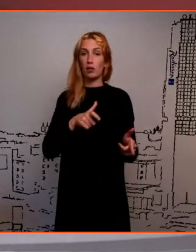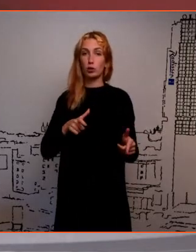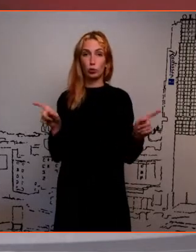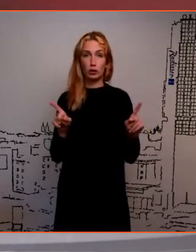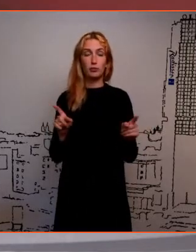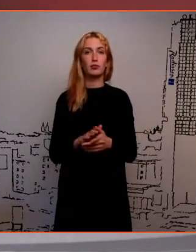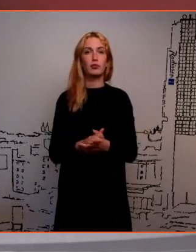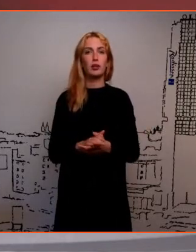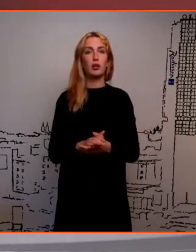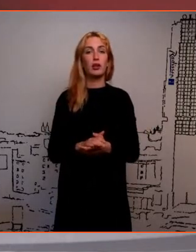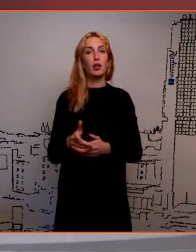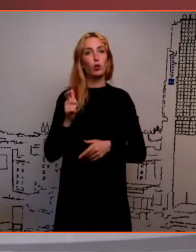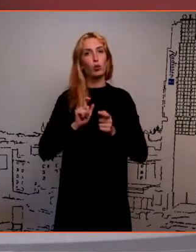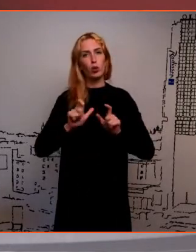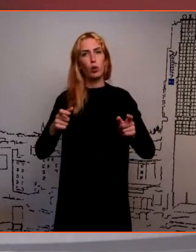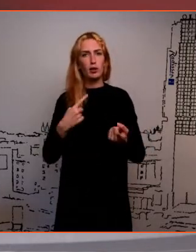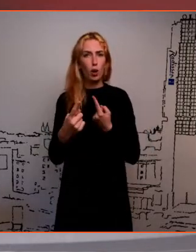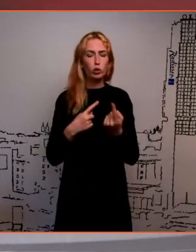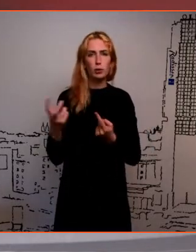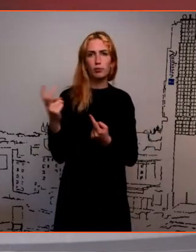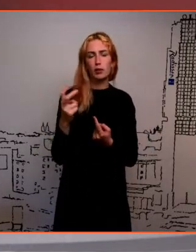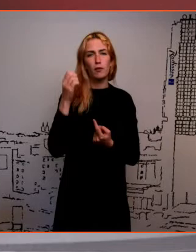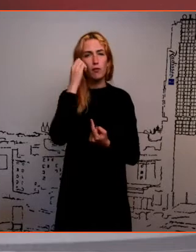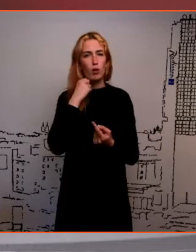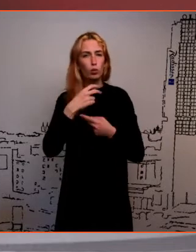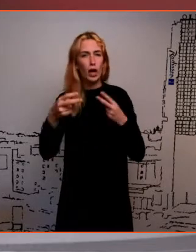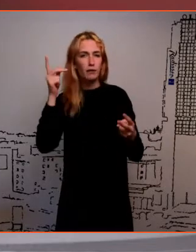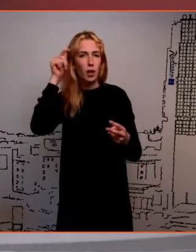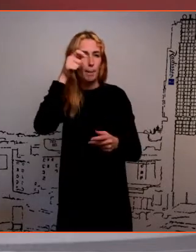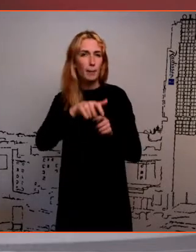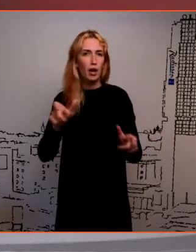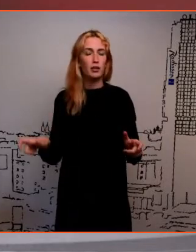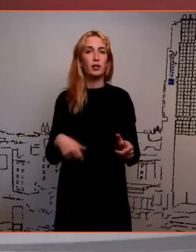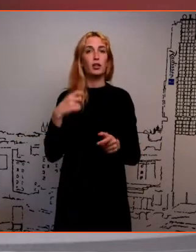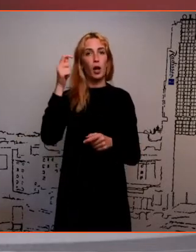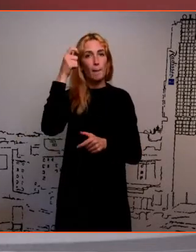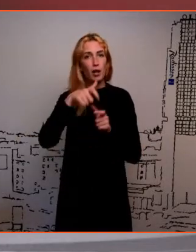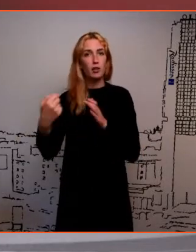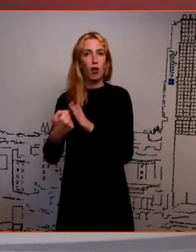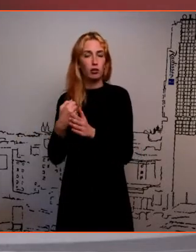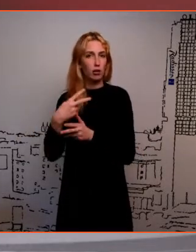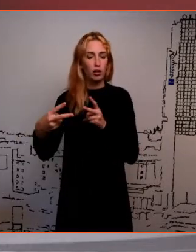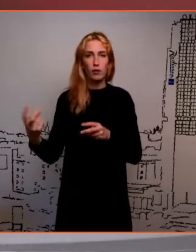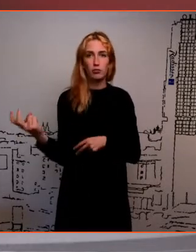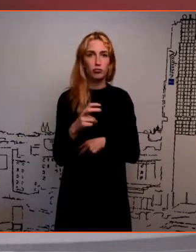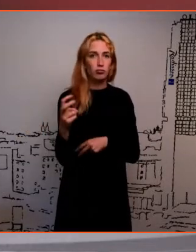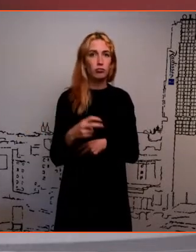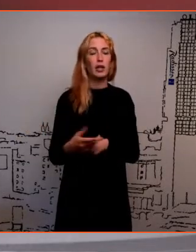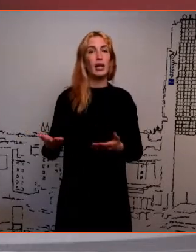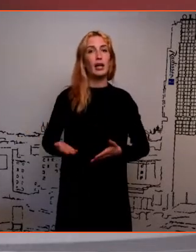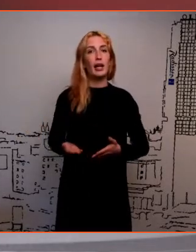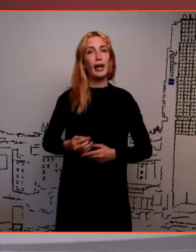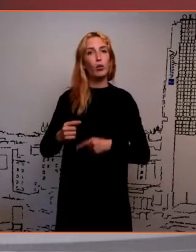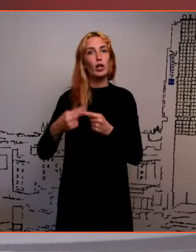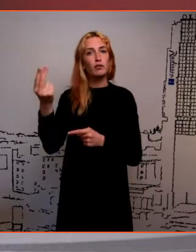et Talteki nõustamisel käevad väga erineva vanusega tudengid ja tudengi kandidaadid aina rohkem on elukestvad õppet